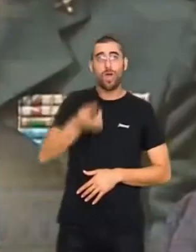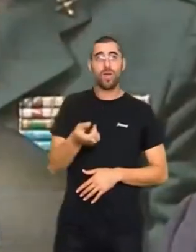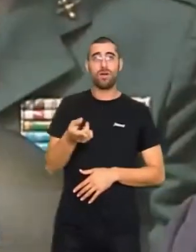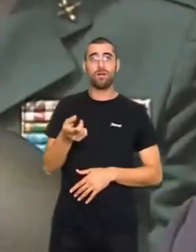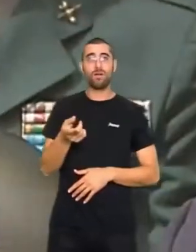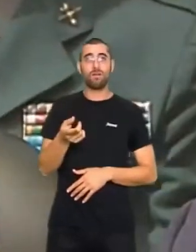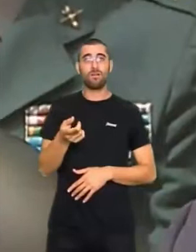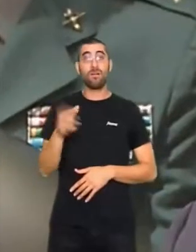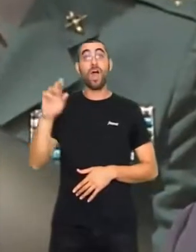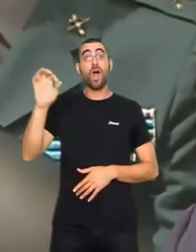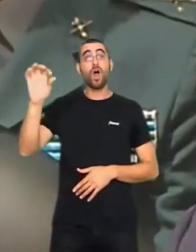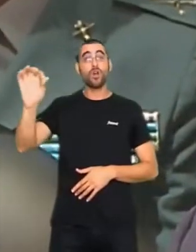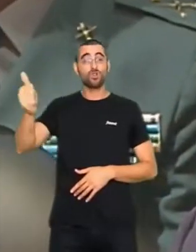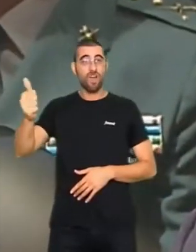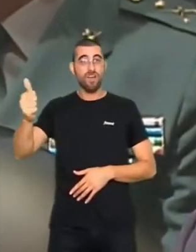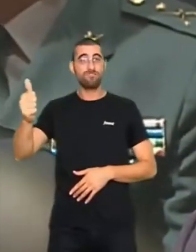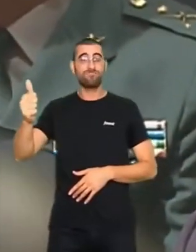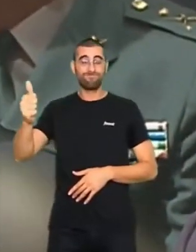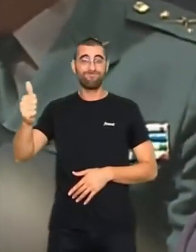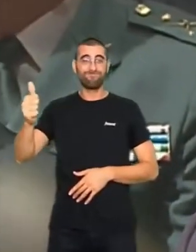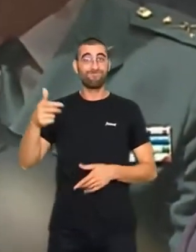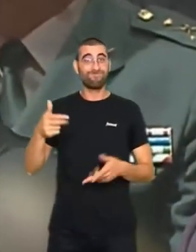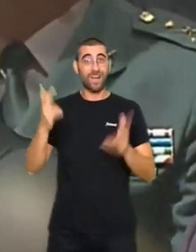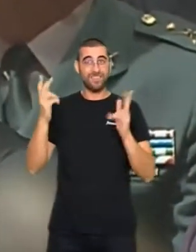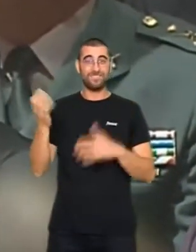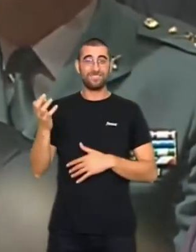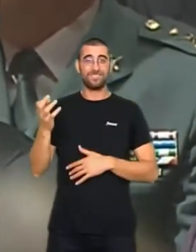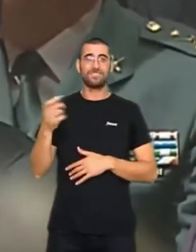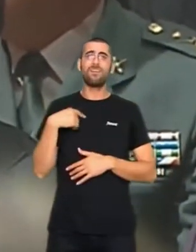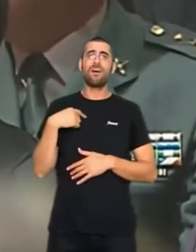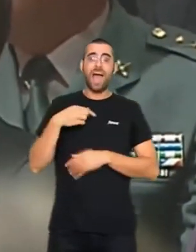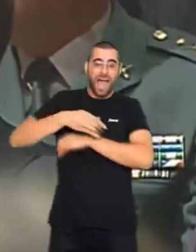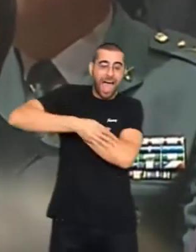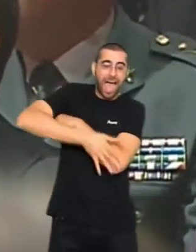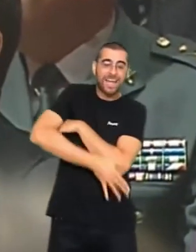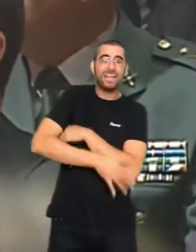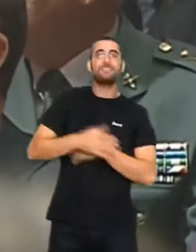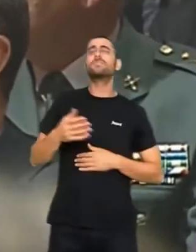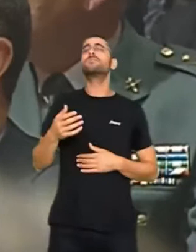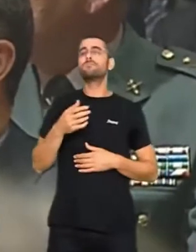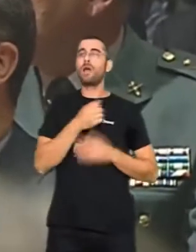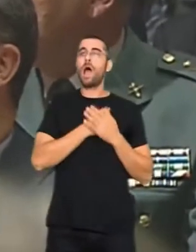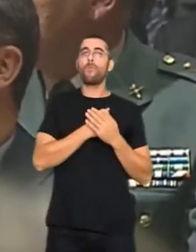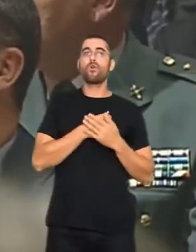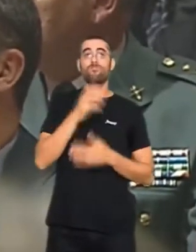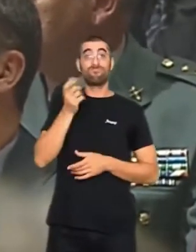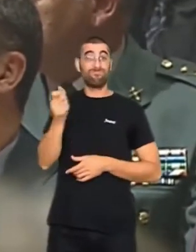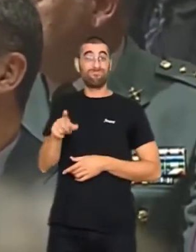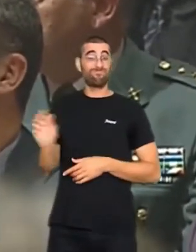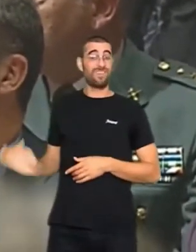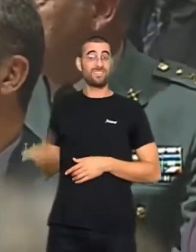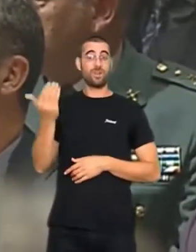llibres, Rosa, Rosa Serrano. Amor per a les arrels, com Paco Cabanes, el genovés,